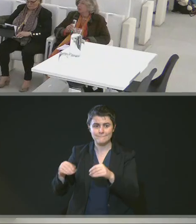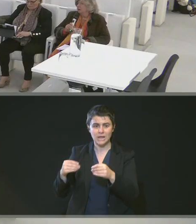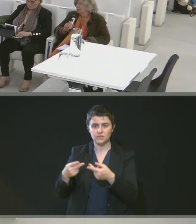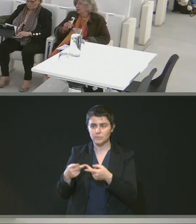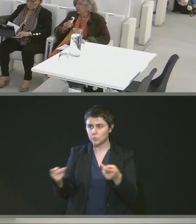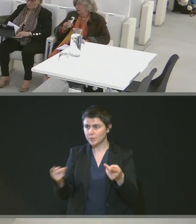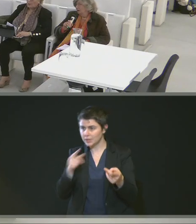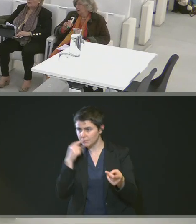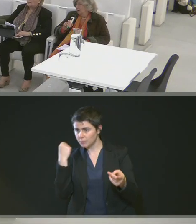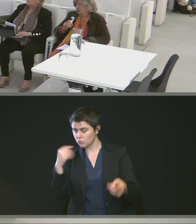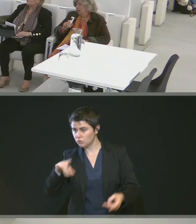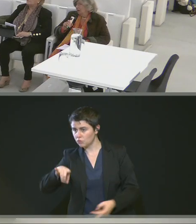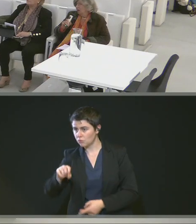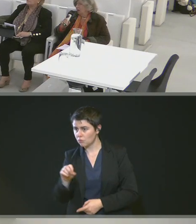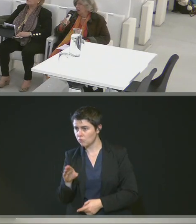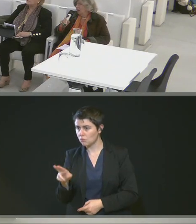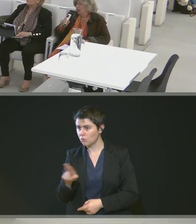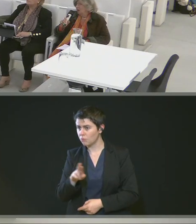Pascal Aubron.